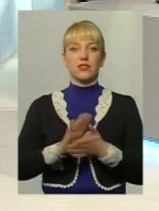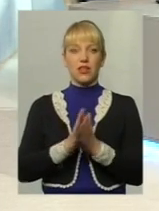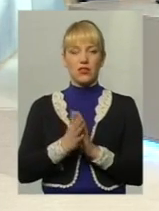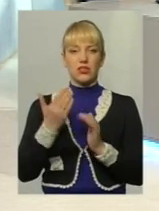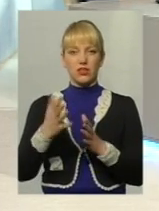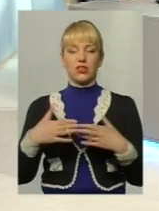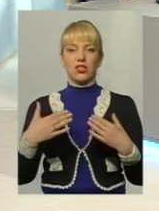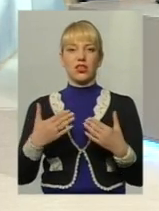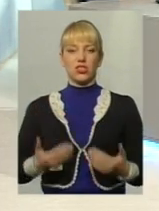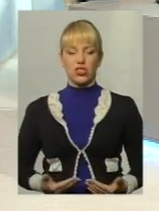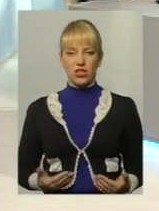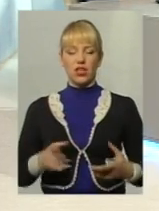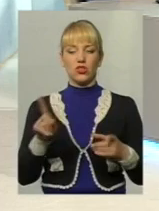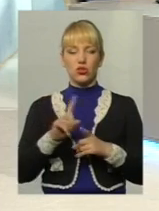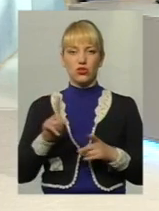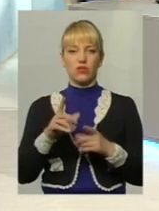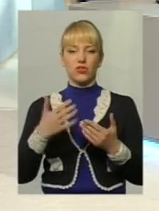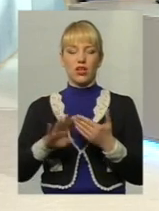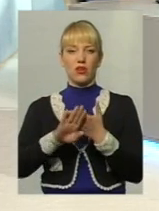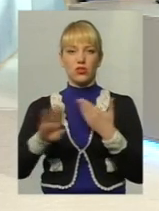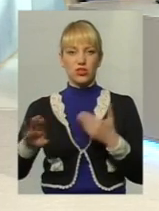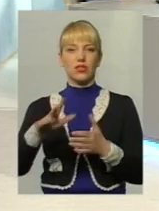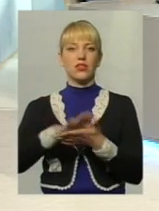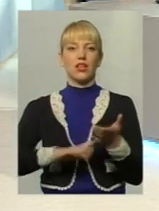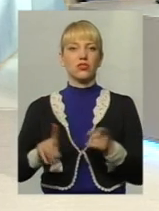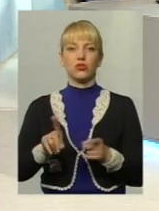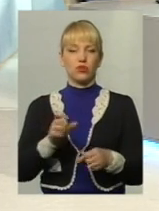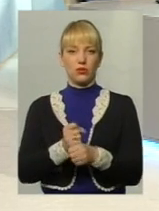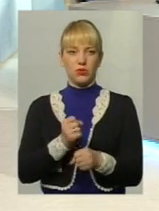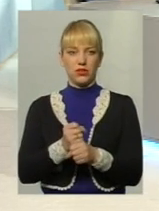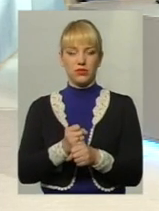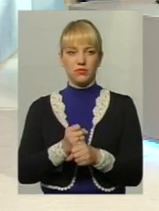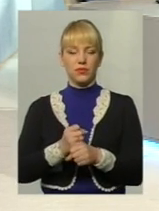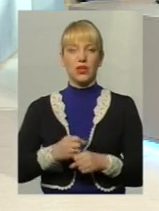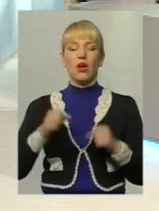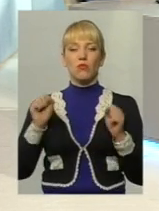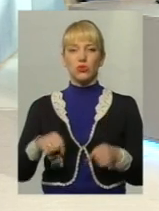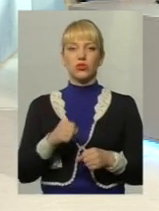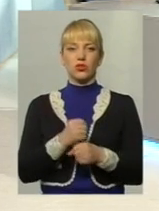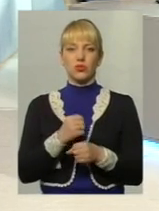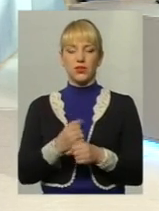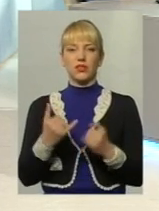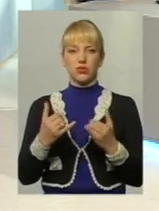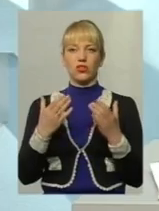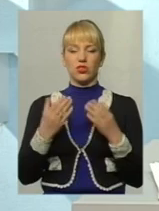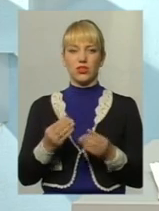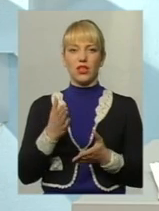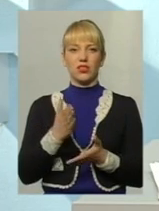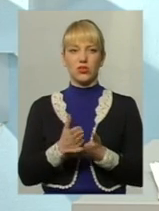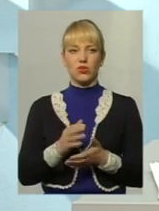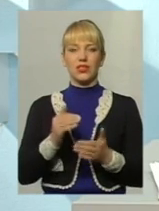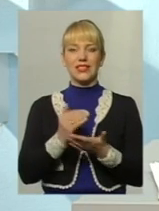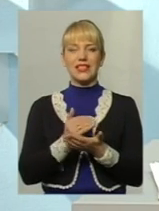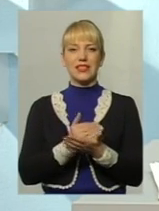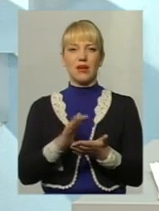їхнє життя, розійшлися дороги. Тепер що робити? Що можна зробити? Можна зробити. На сьогоднішній день існує система